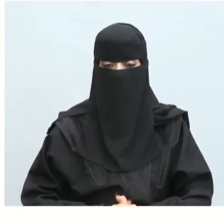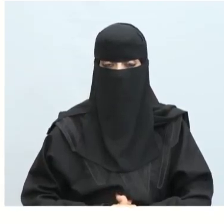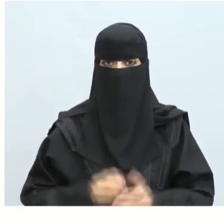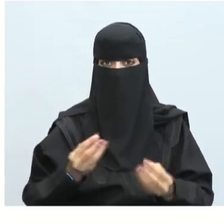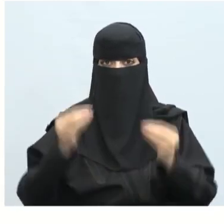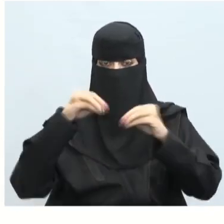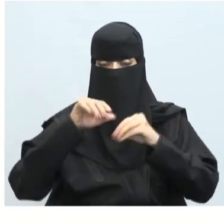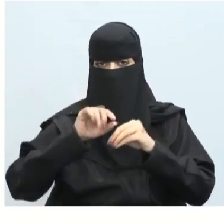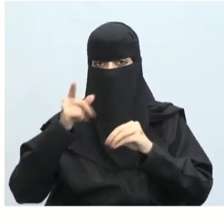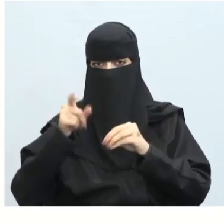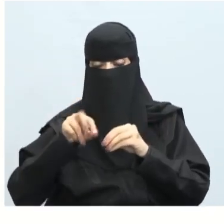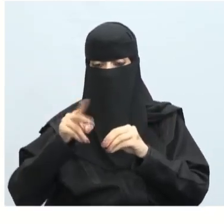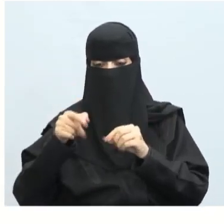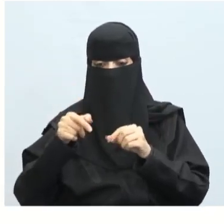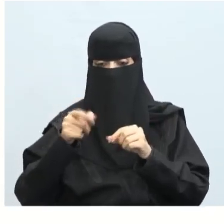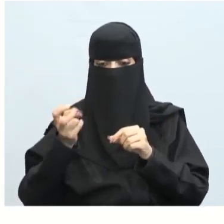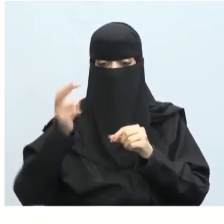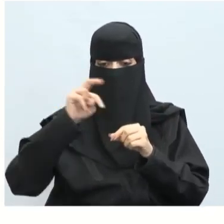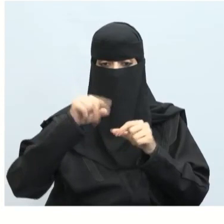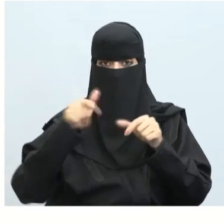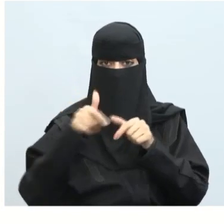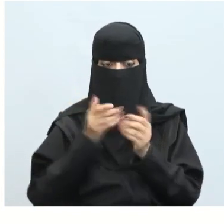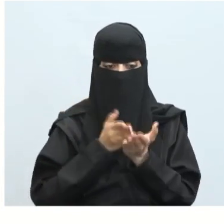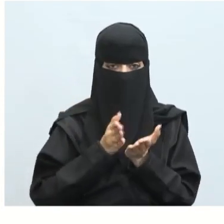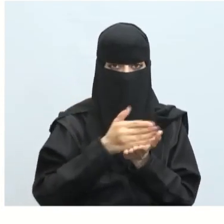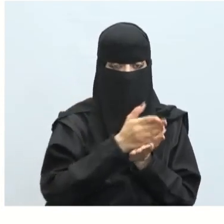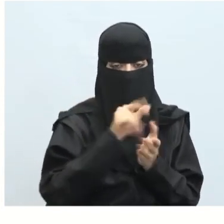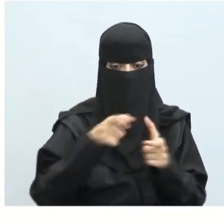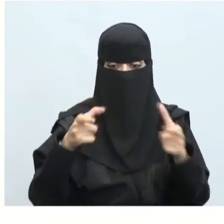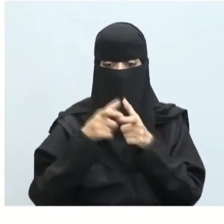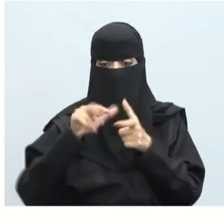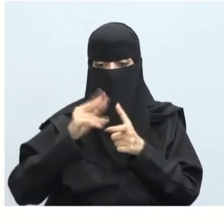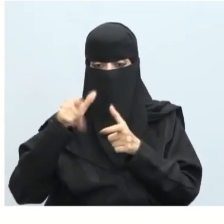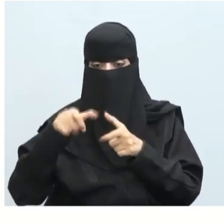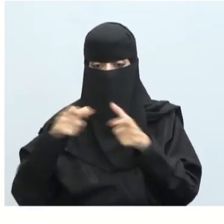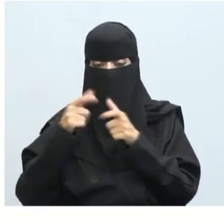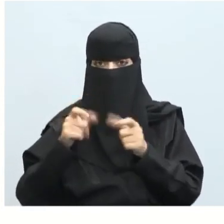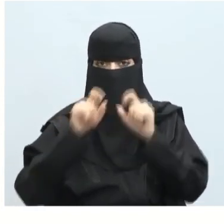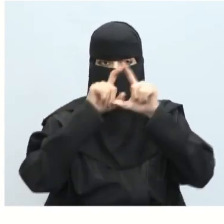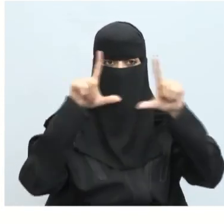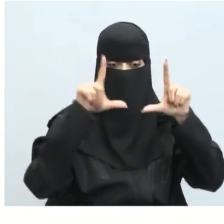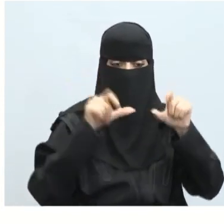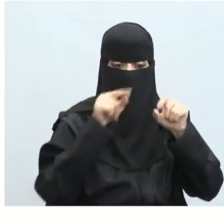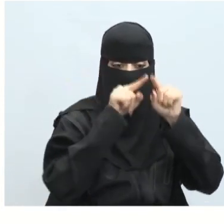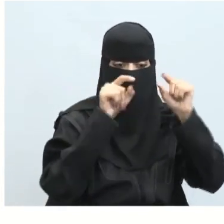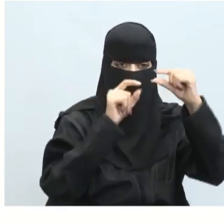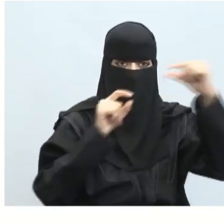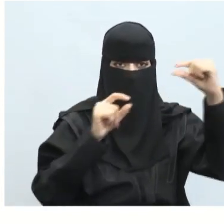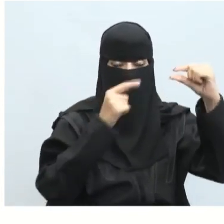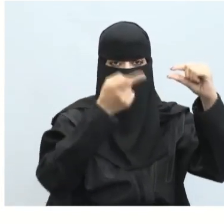لإضافة زر ماب إلى الخريطة من مجموعة يوزر انترفيس أيضاً نضيف المكون بوتن